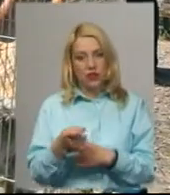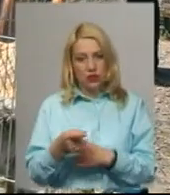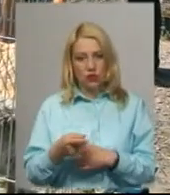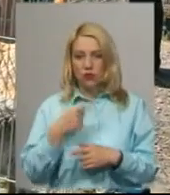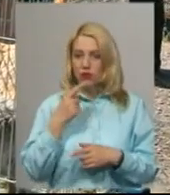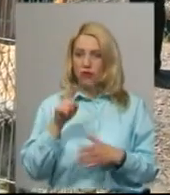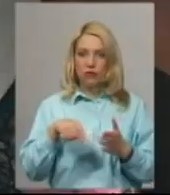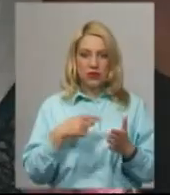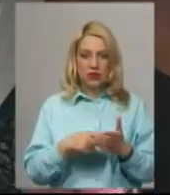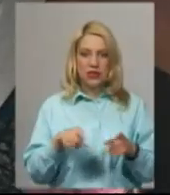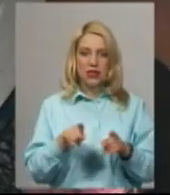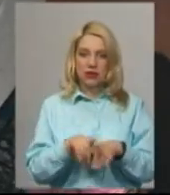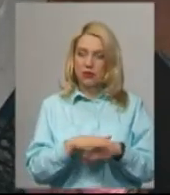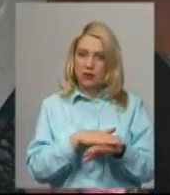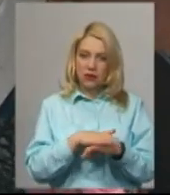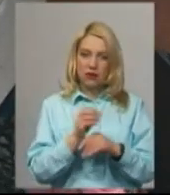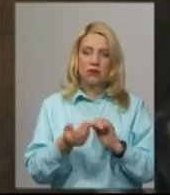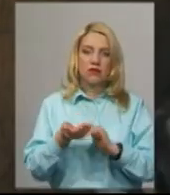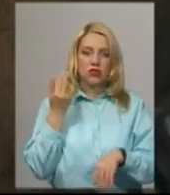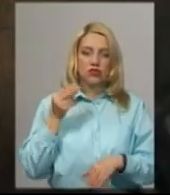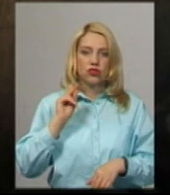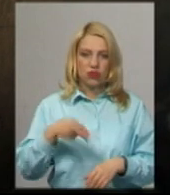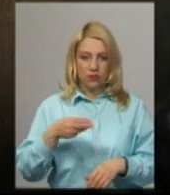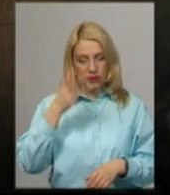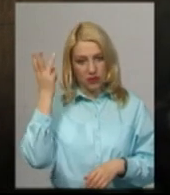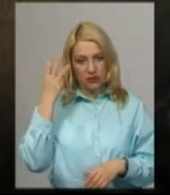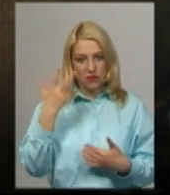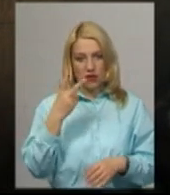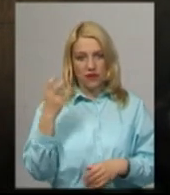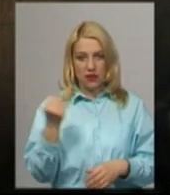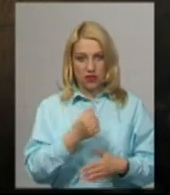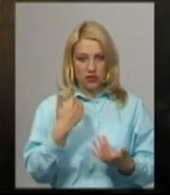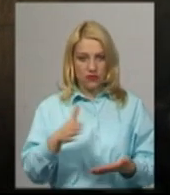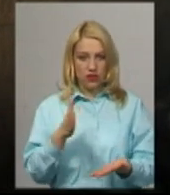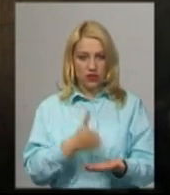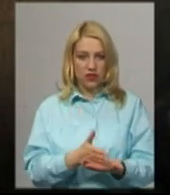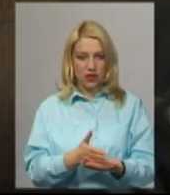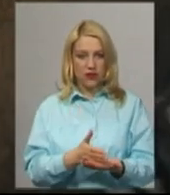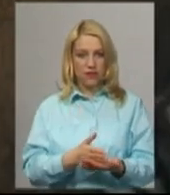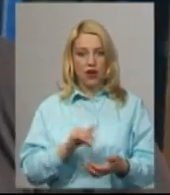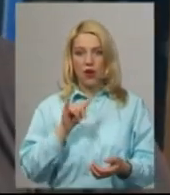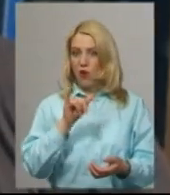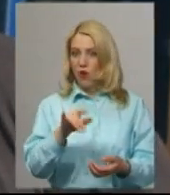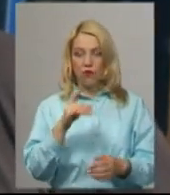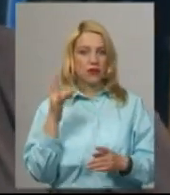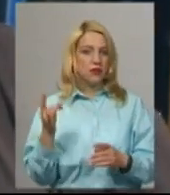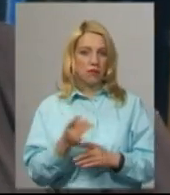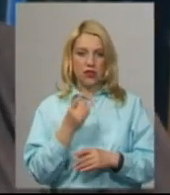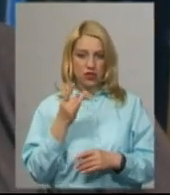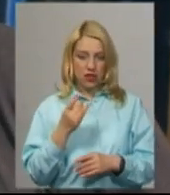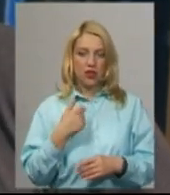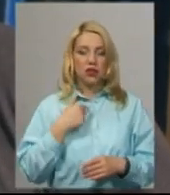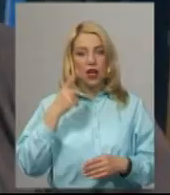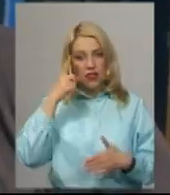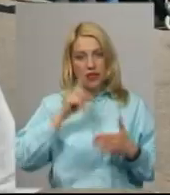місті подібний ринок відновив роботу раніше, ніж в Хмельницькій. Вже два тижні, я, а вас тільки перший раз. Я сподіваюся, що на